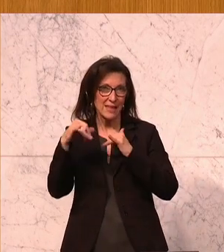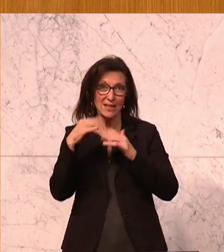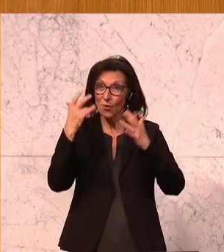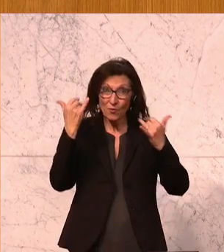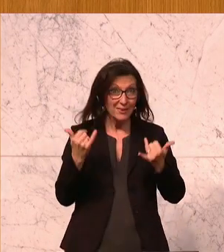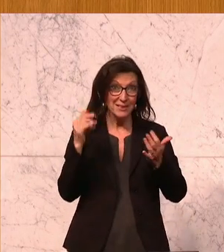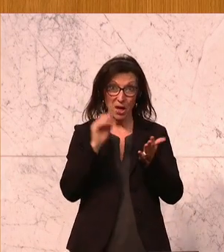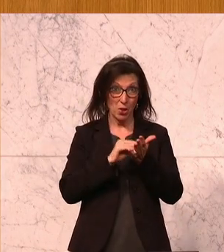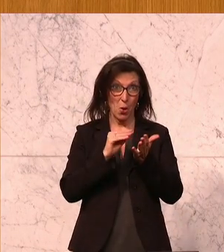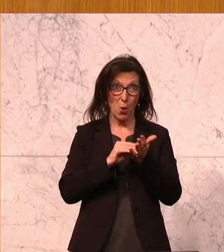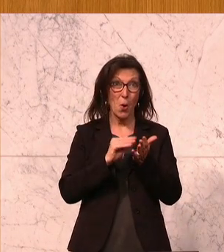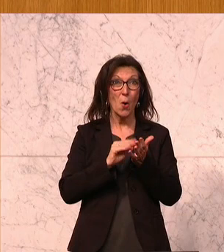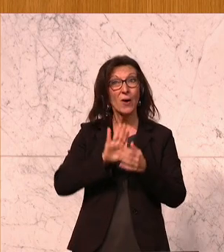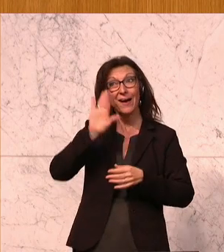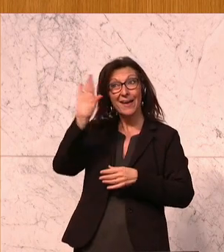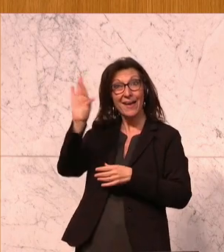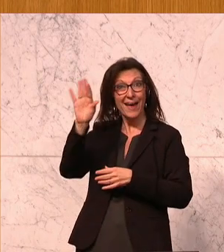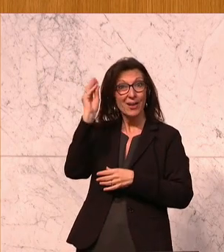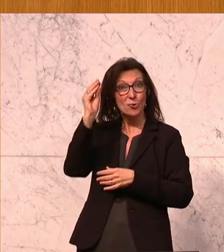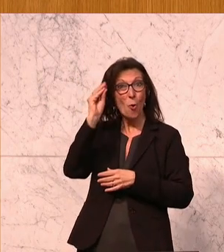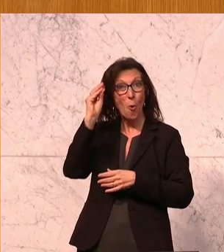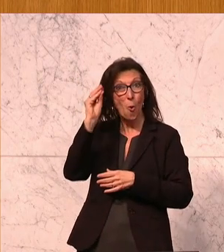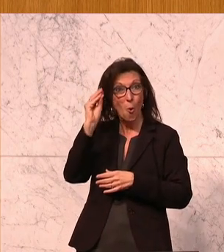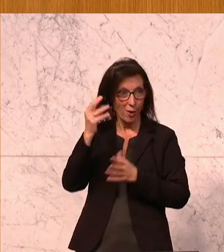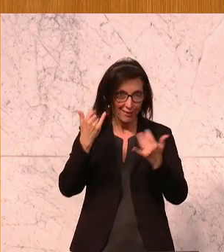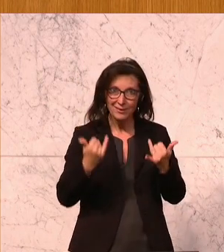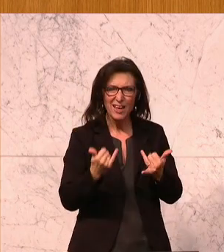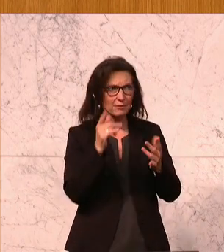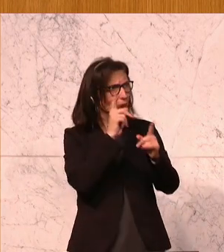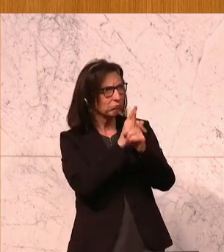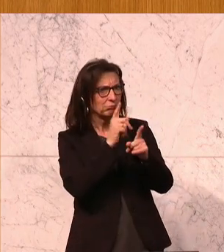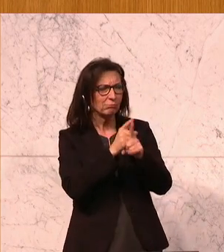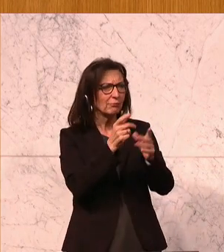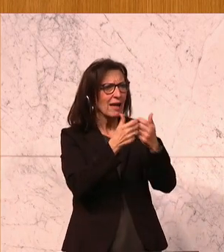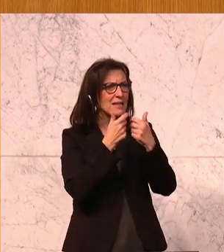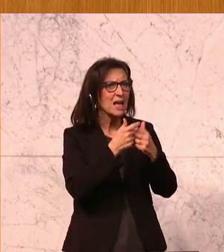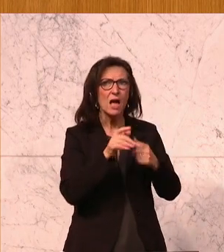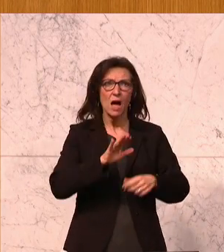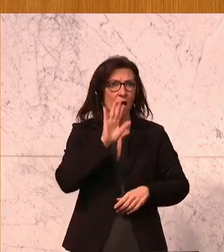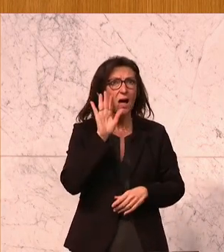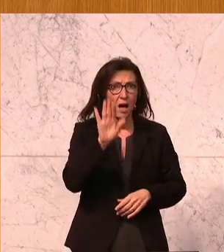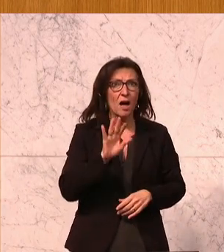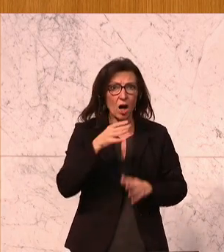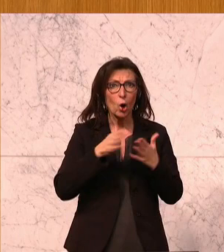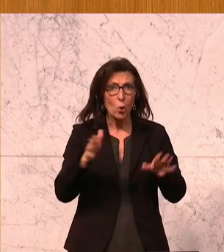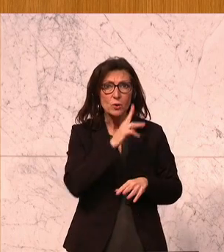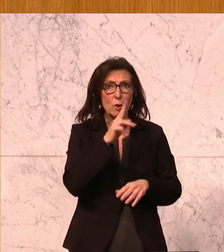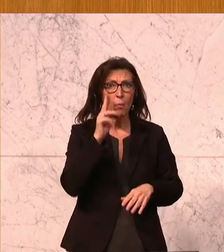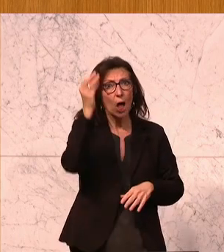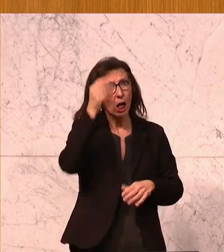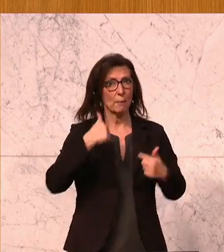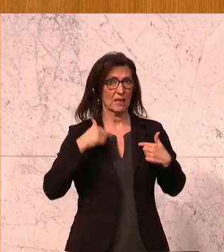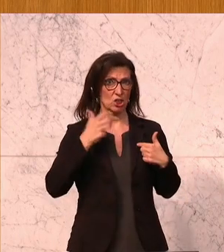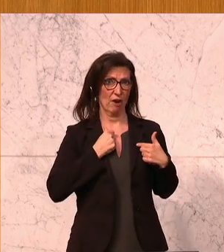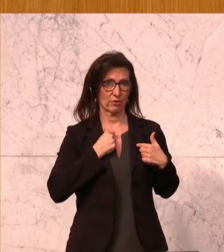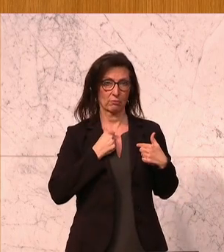heute noch ehemalige Schülerinnen von Ihnen, die mir sagen, Ihre Großmutter hat an mich geglaubt. In einer Zeit, die schwierig war, es war übrigens